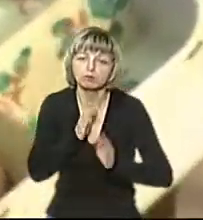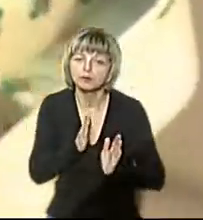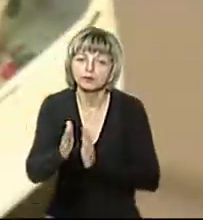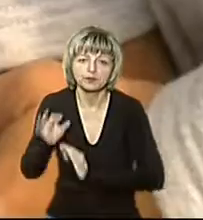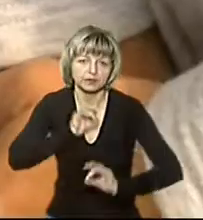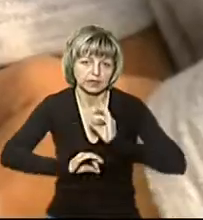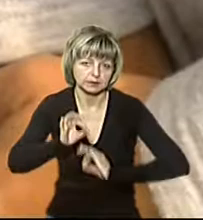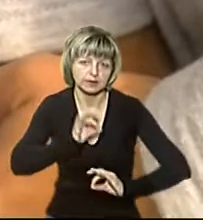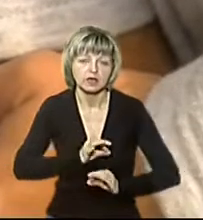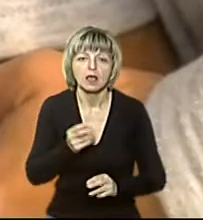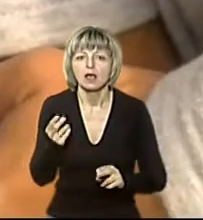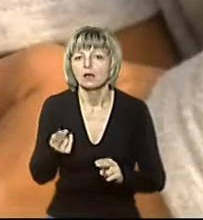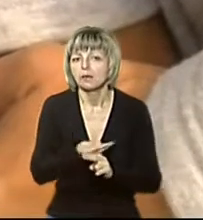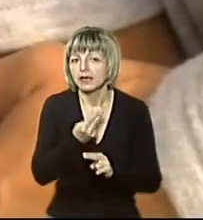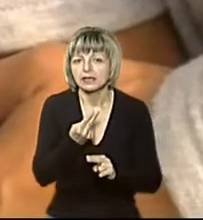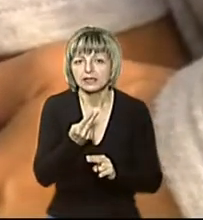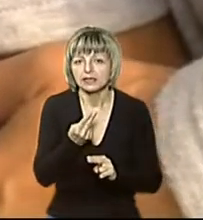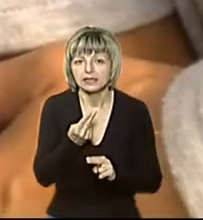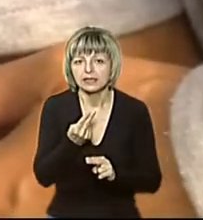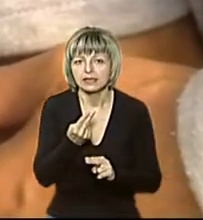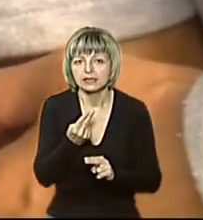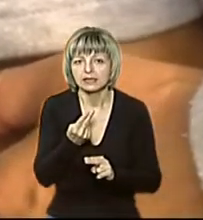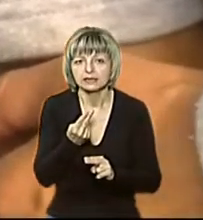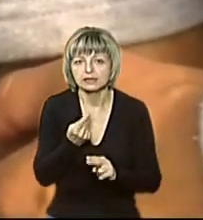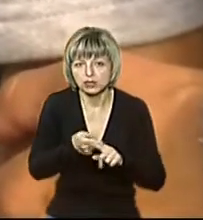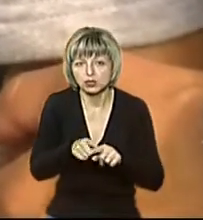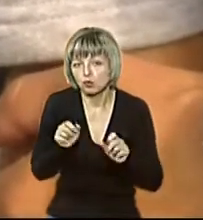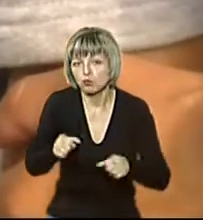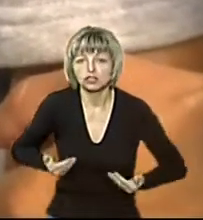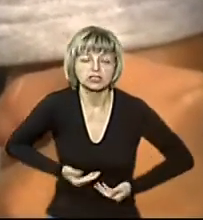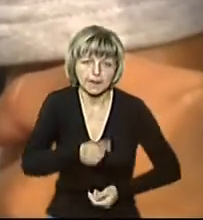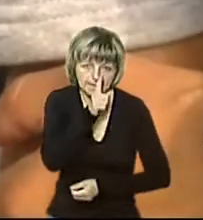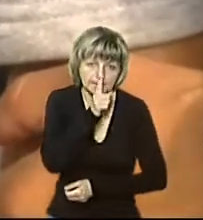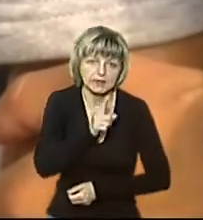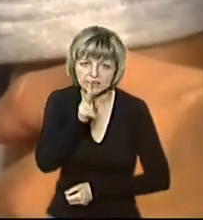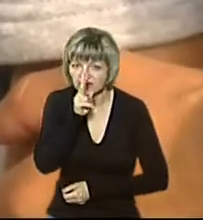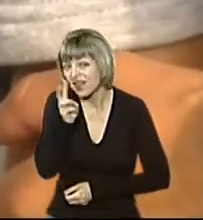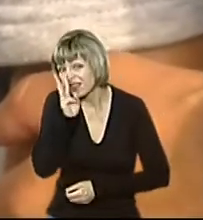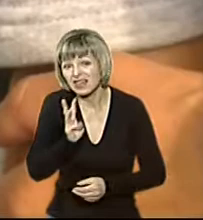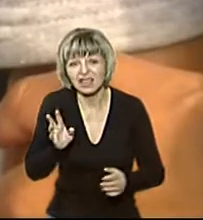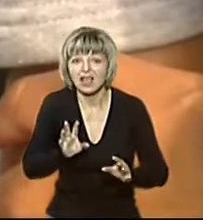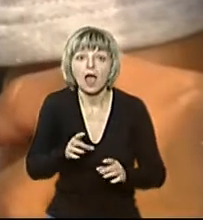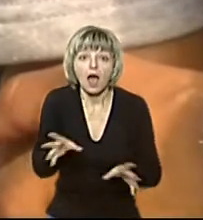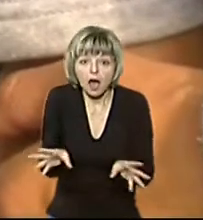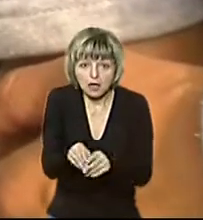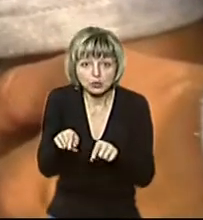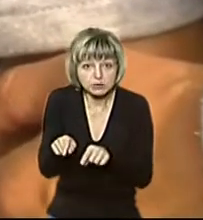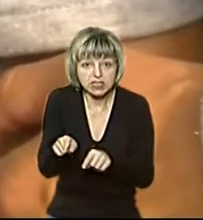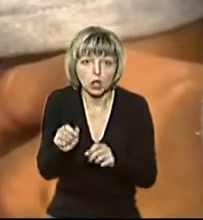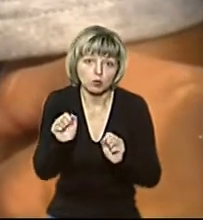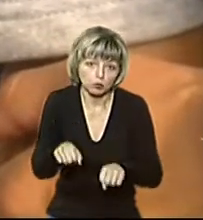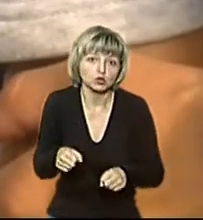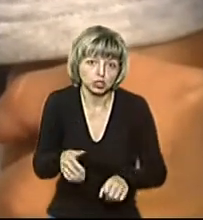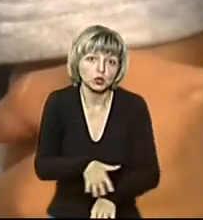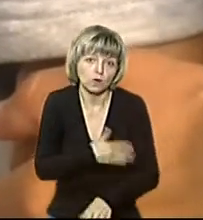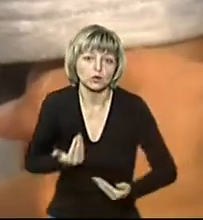прийому препаратів. Без неї я можу, ну, там проживу 2-3 місяці до побачення, а з нею можу і